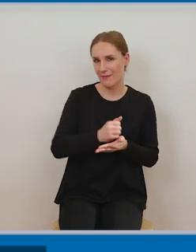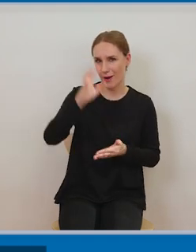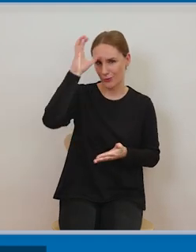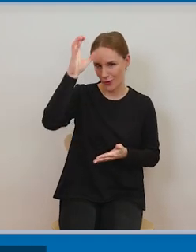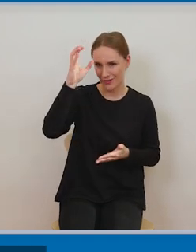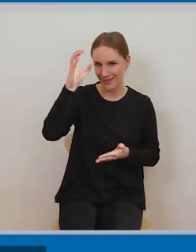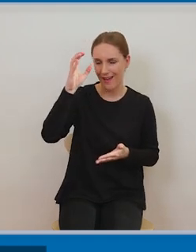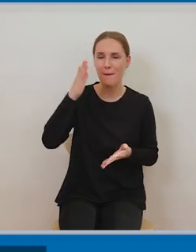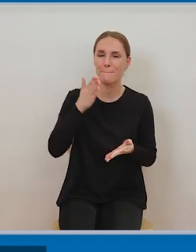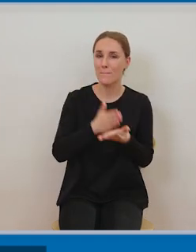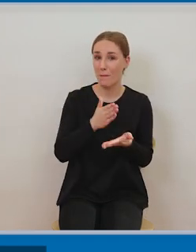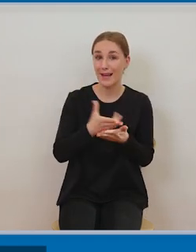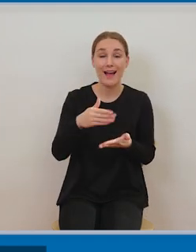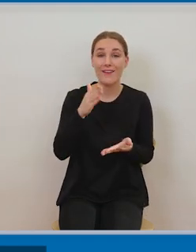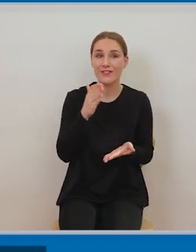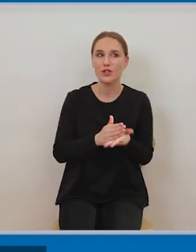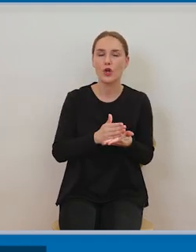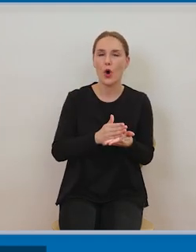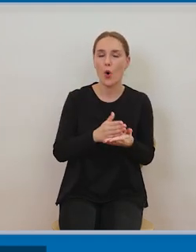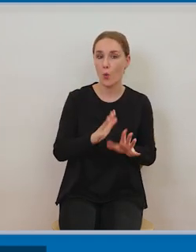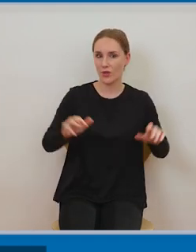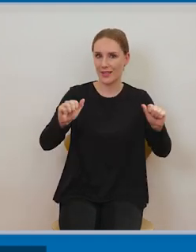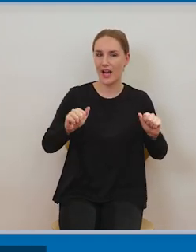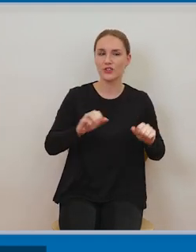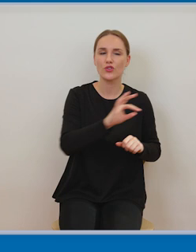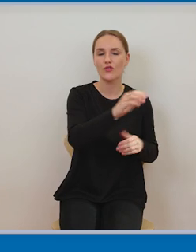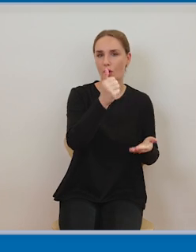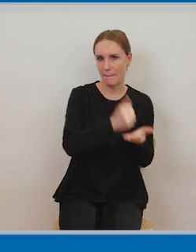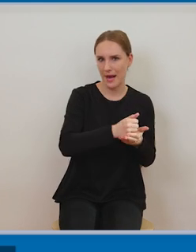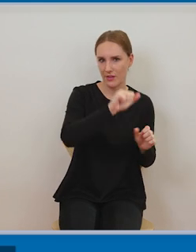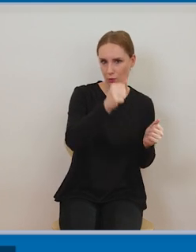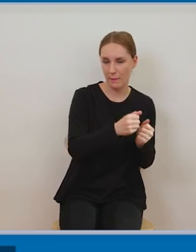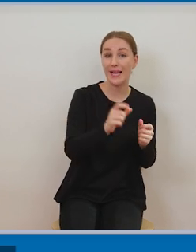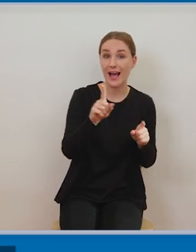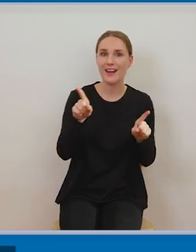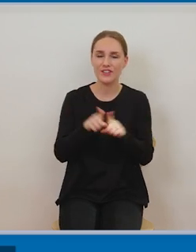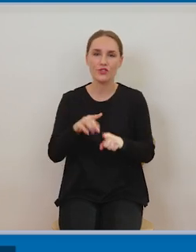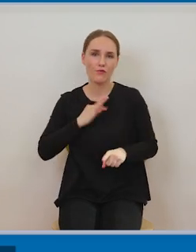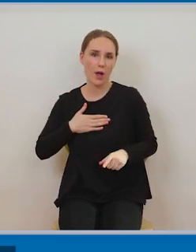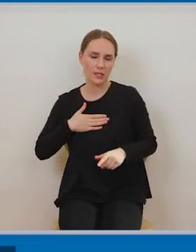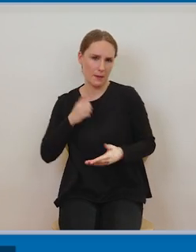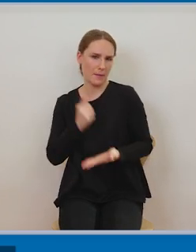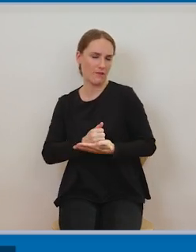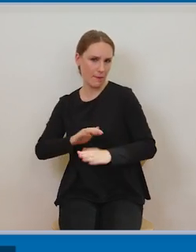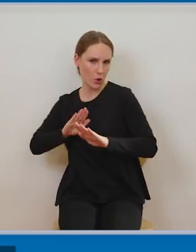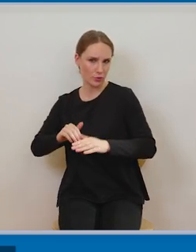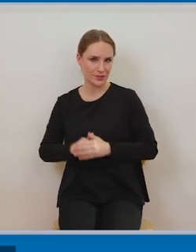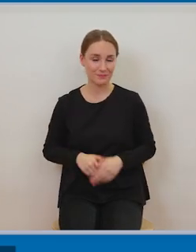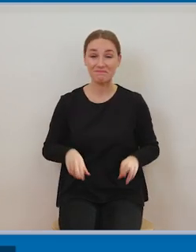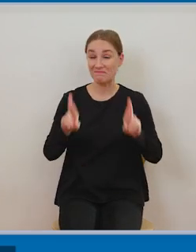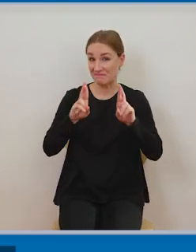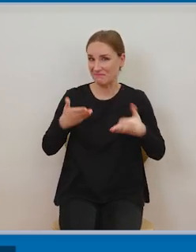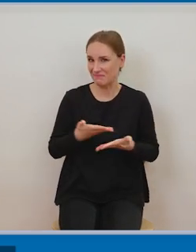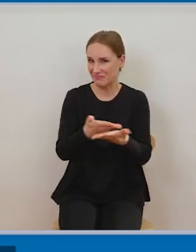twórców granice legalnego korzystania przez użytkowników jeśli będziecie Państwo mieć pytania wątpliwości